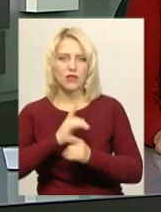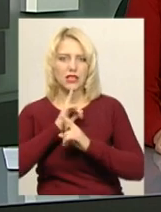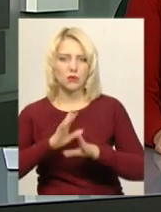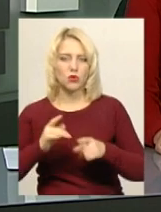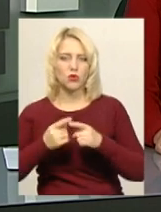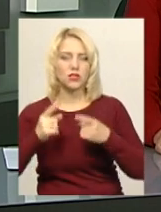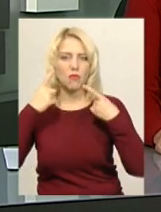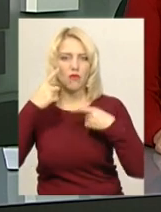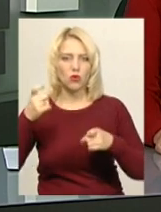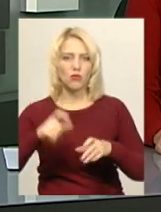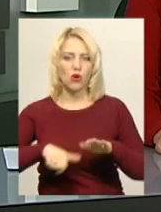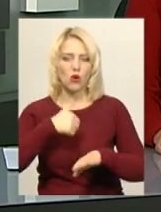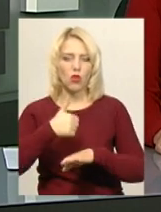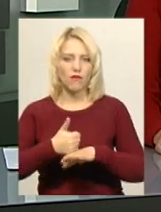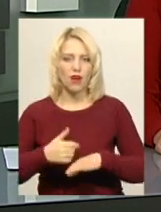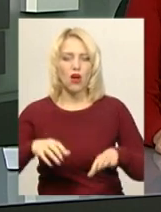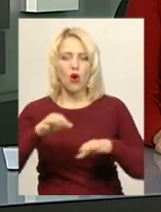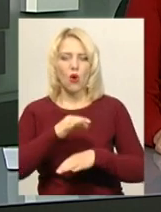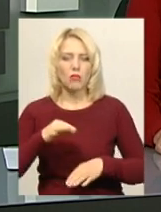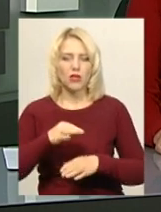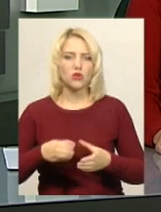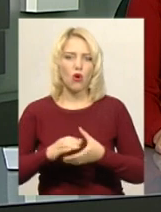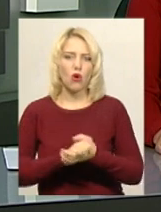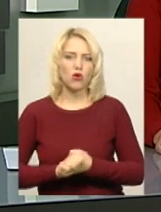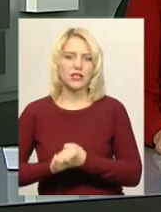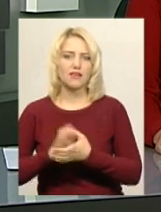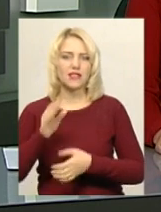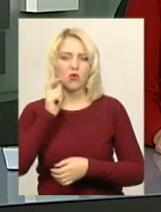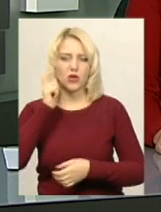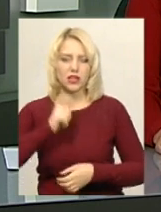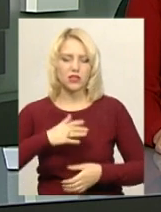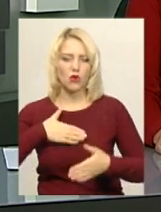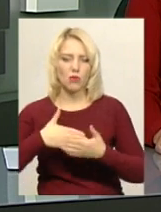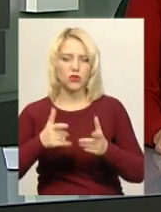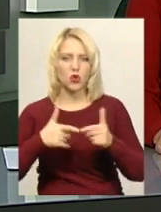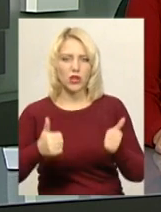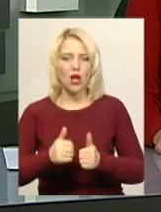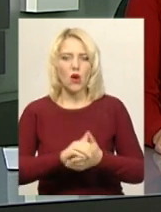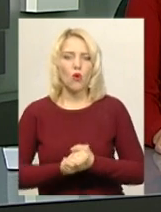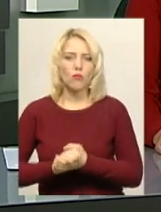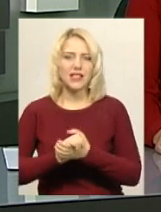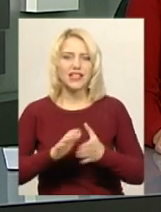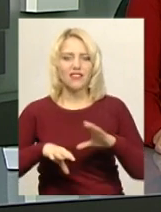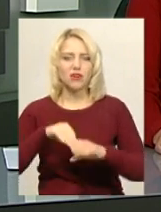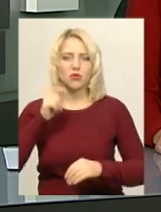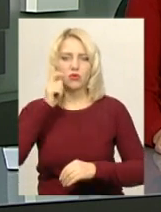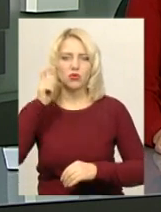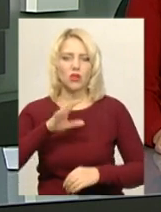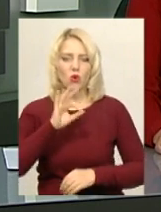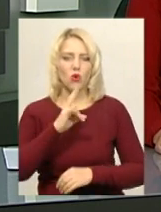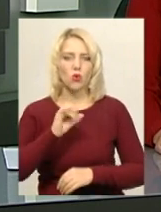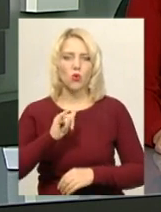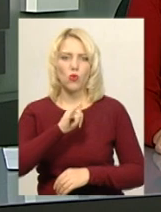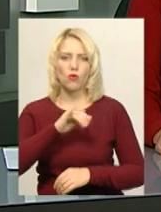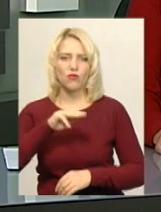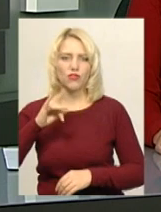Про це повідомляє голова обласного осередку Всеукраїнської громадської організації «Комітет виборців України» Юрій Ануфрієв. За